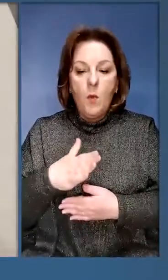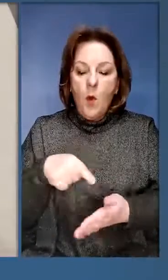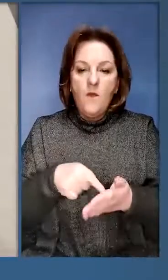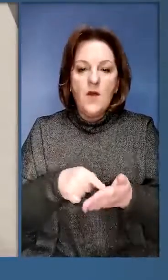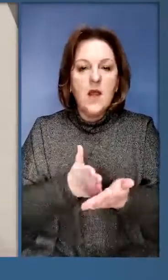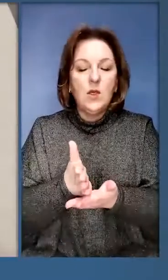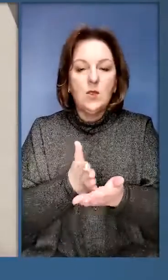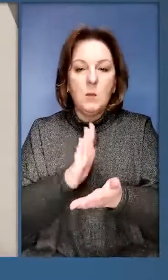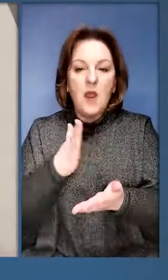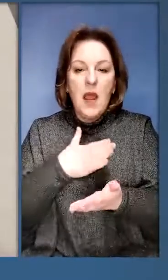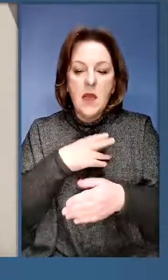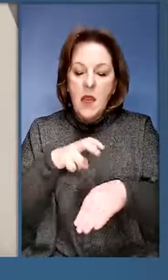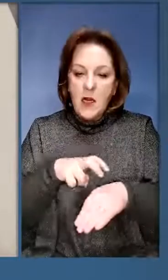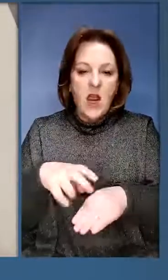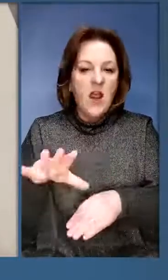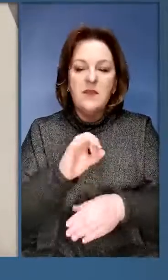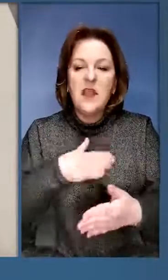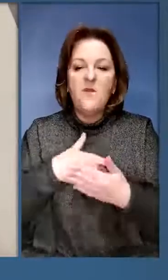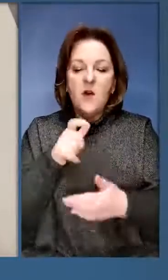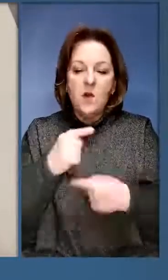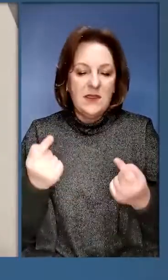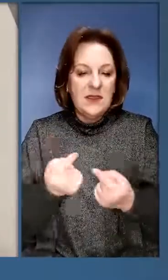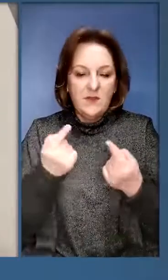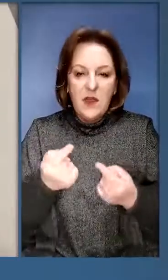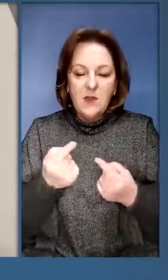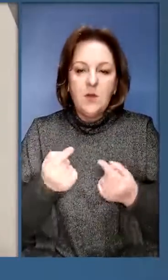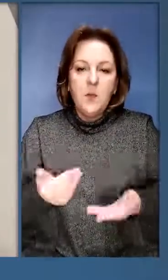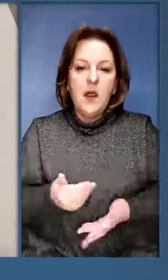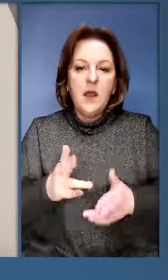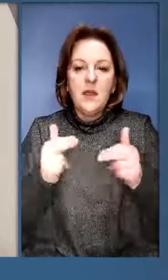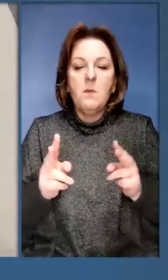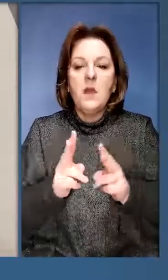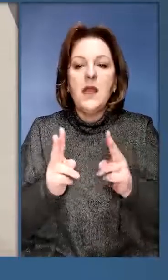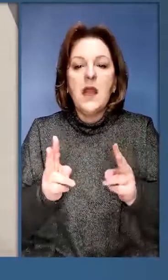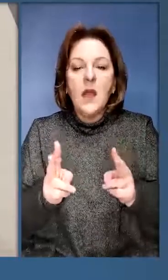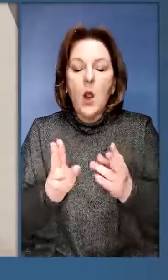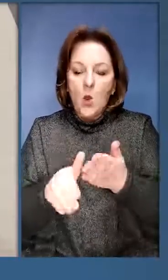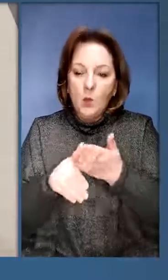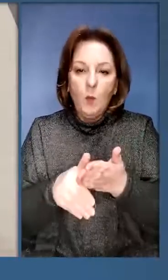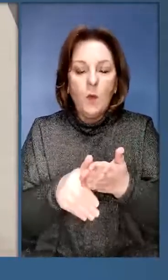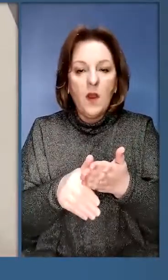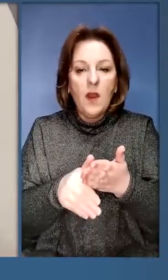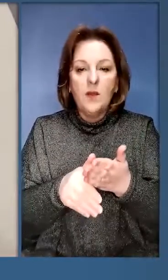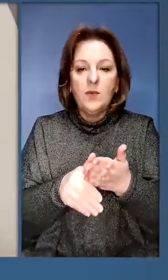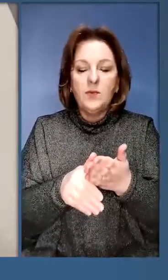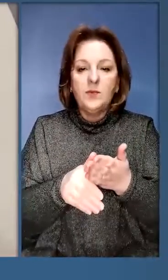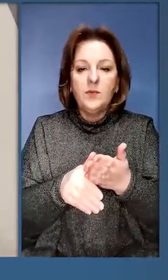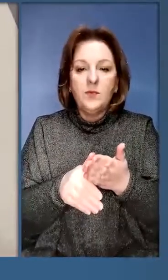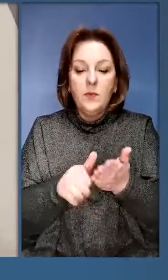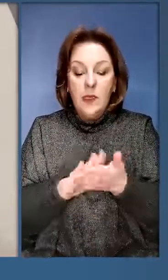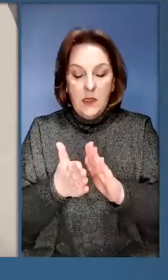подякувати комунальним службам, нашим лікарям, усім волонтерам, звичайним дніпрянам, які допомагають.